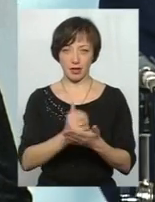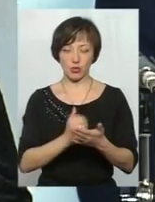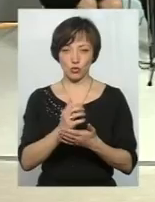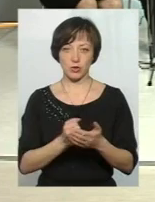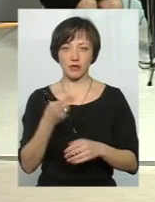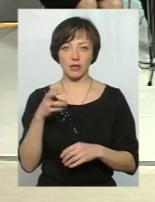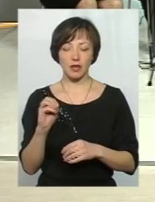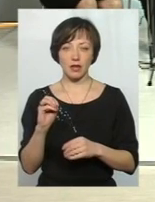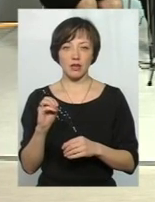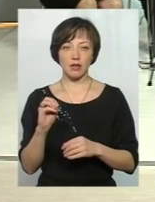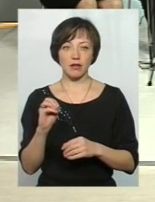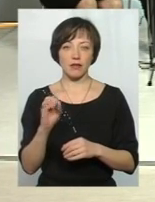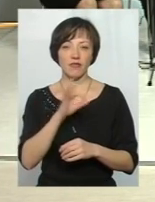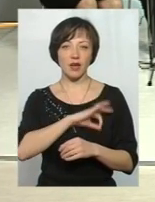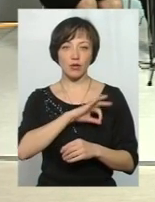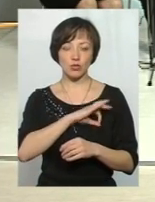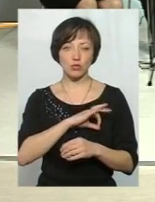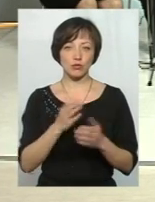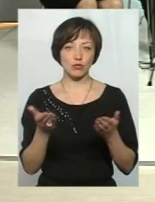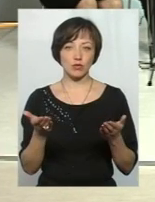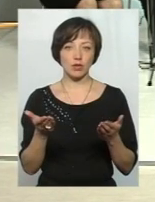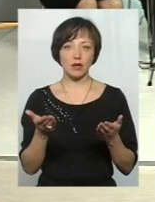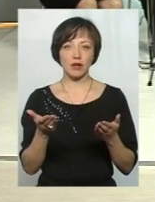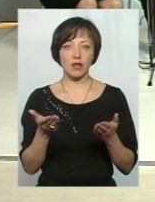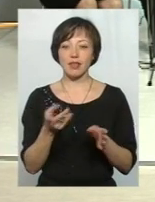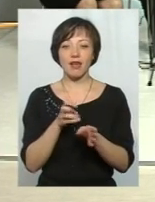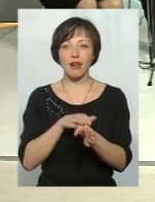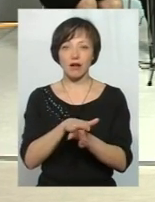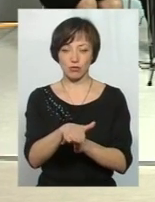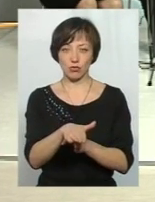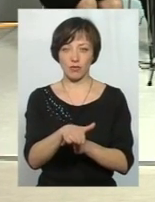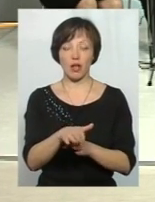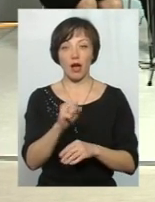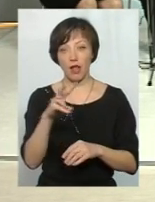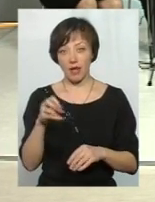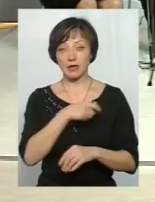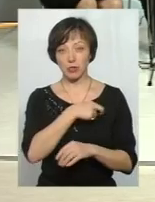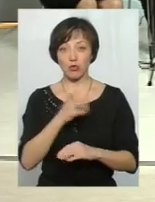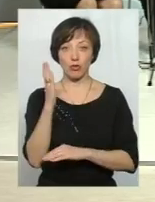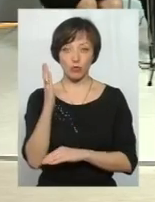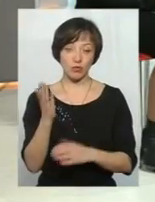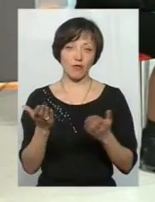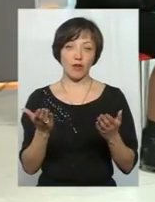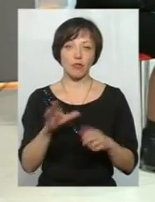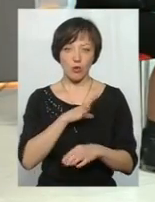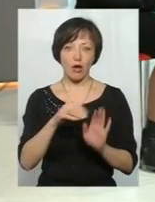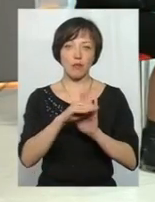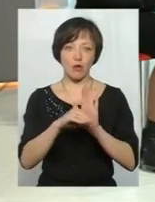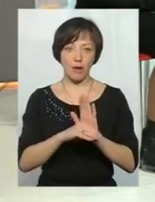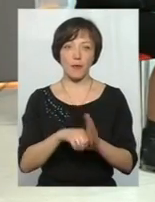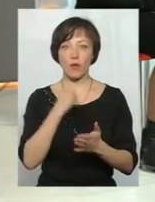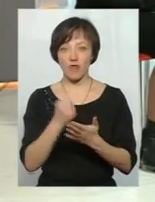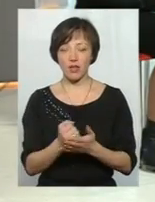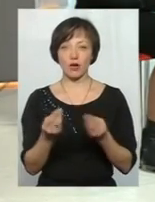практично використано... Вона не реалізована, та програма. Але депутати проголосували, ну, була програма,